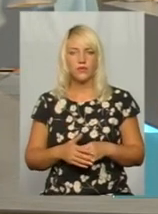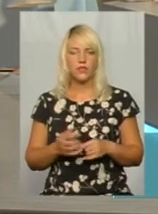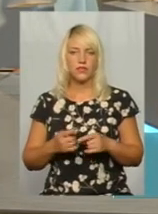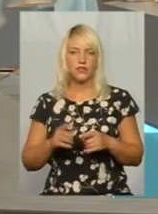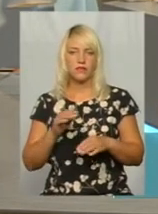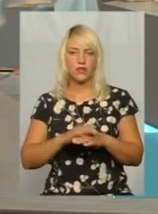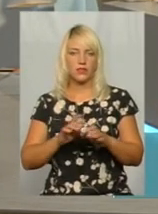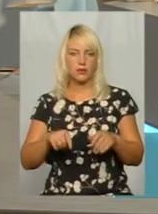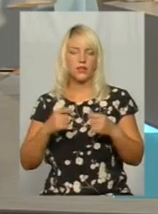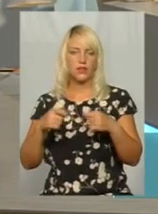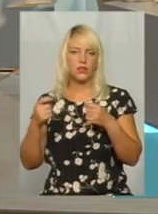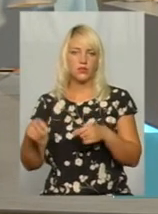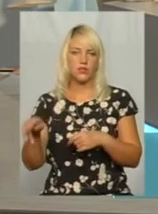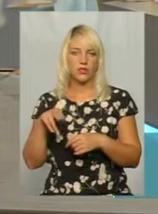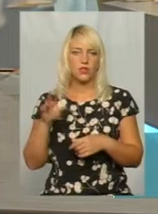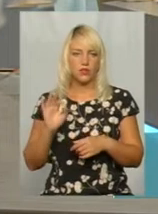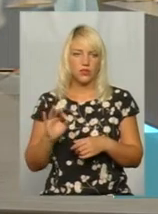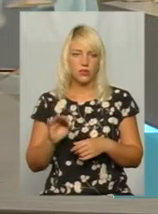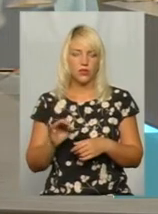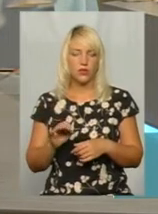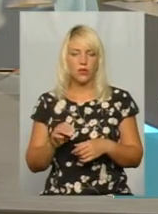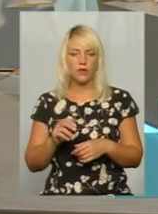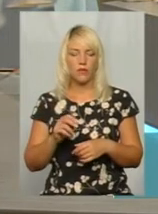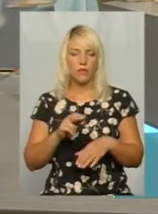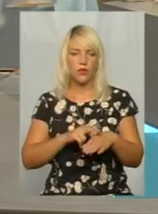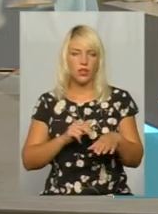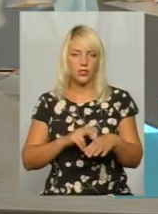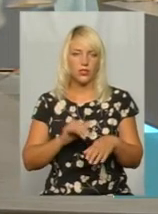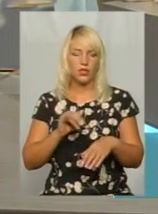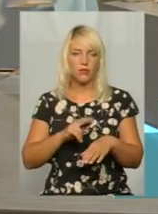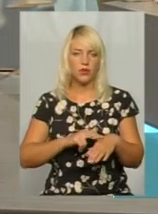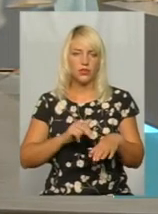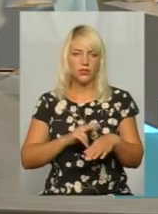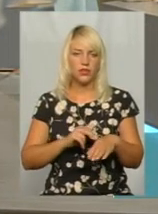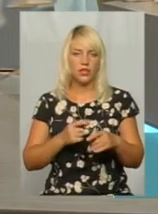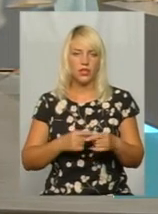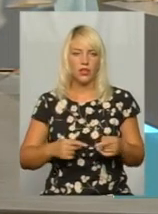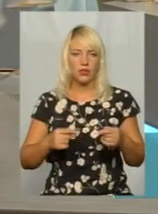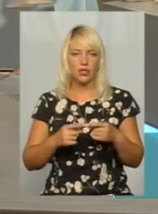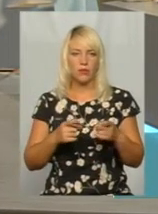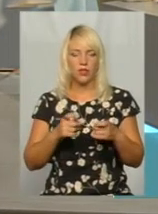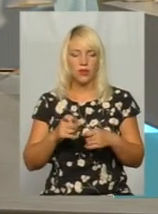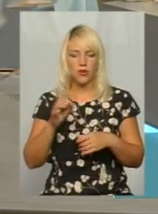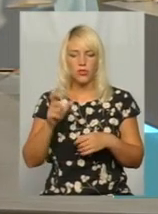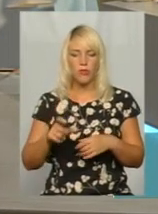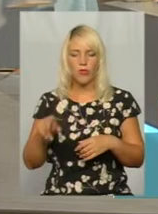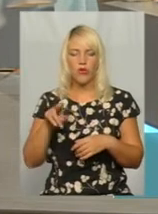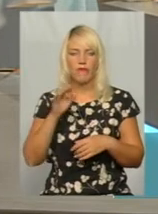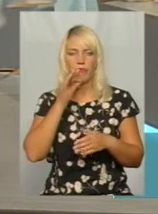факти передаються до управління патрульною поліцією, поліція конкретно особу притягує до відповідальності.